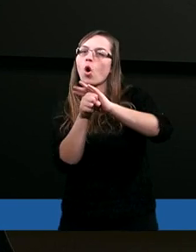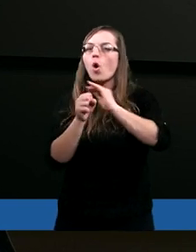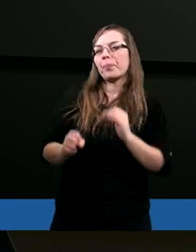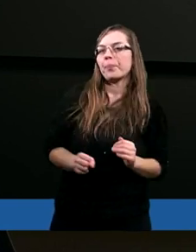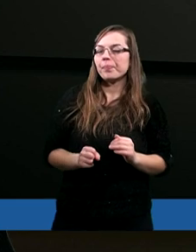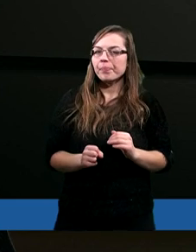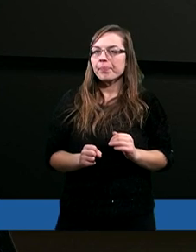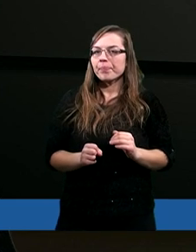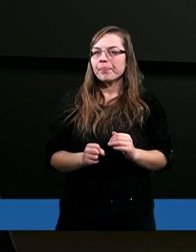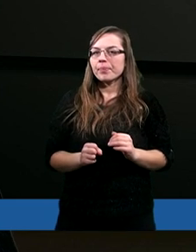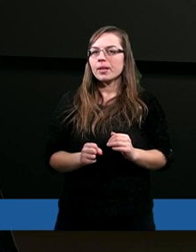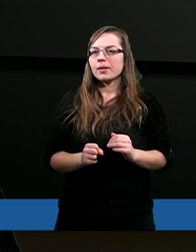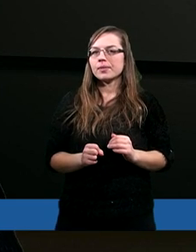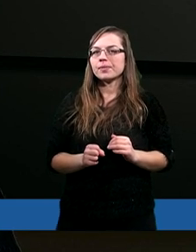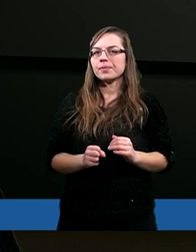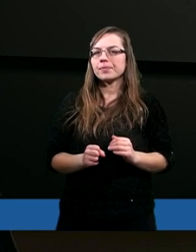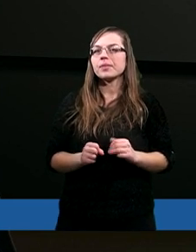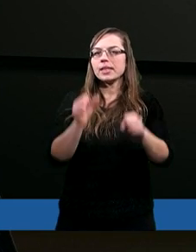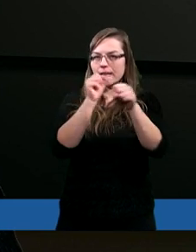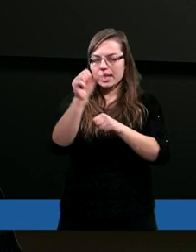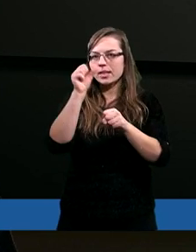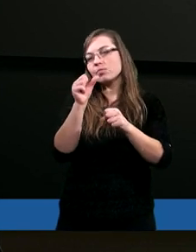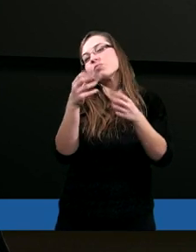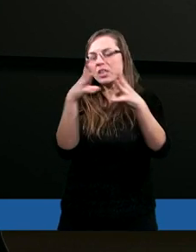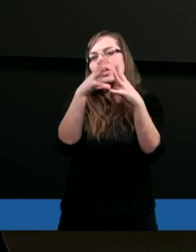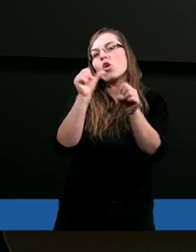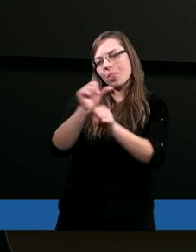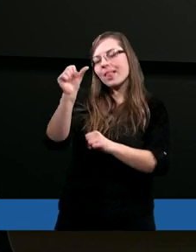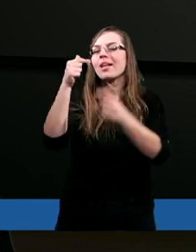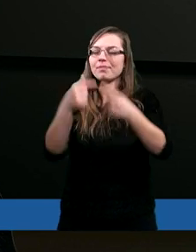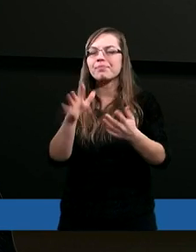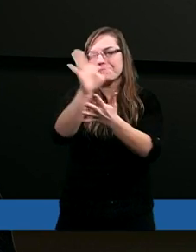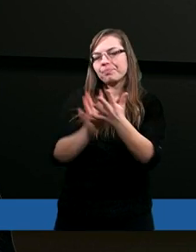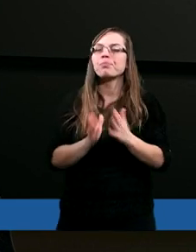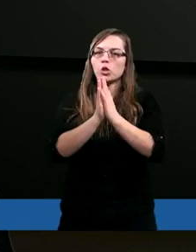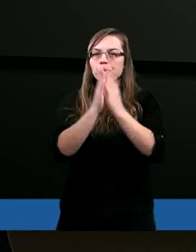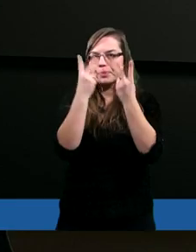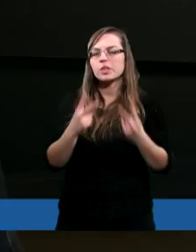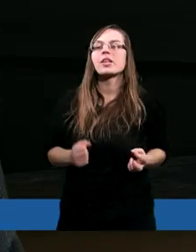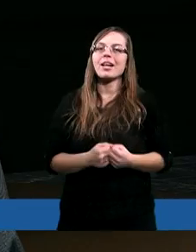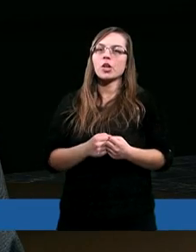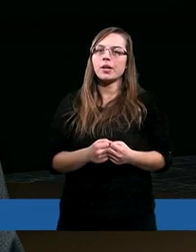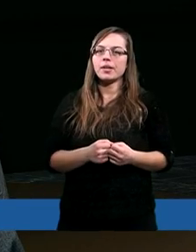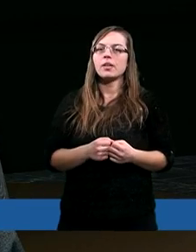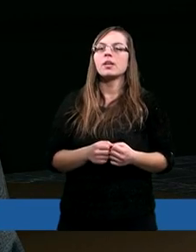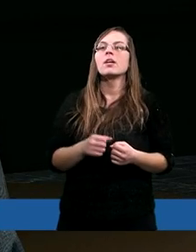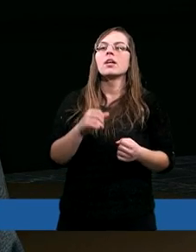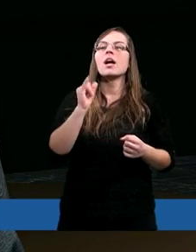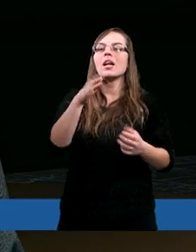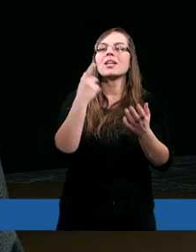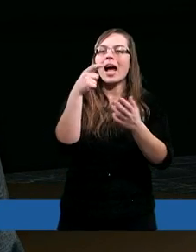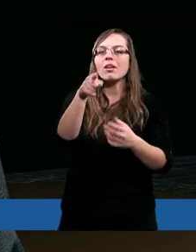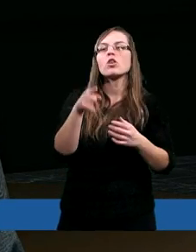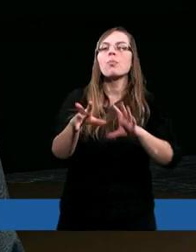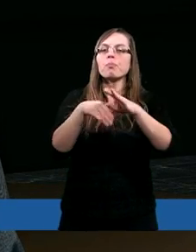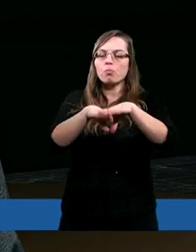10 i 11 tekst. Znalazł go w